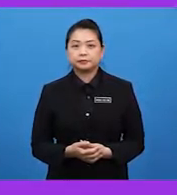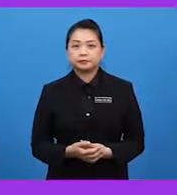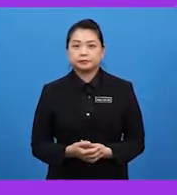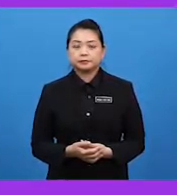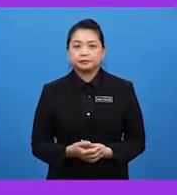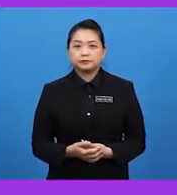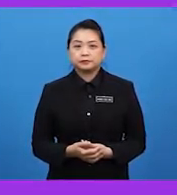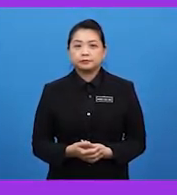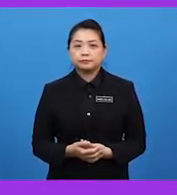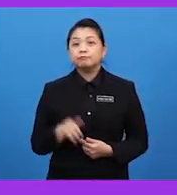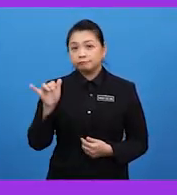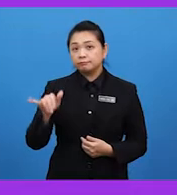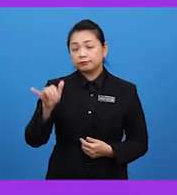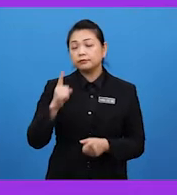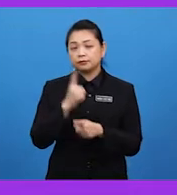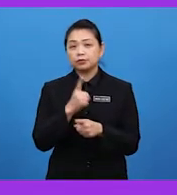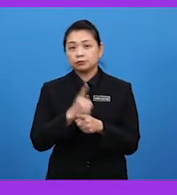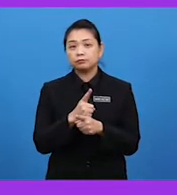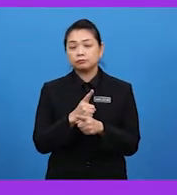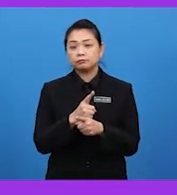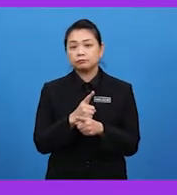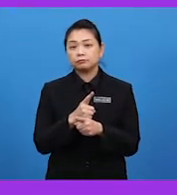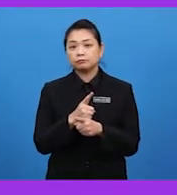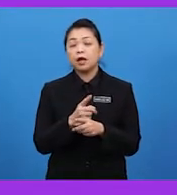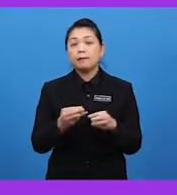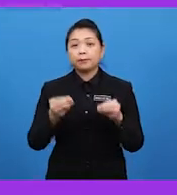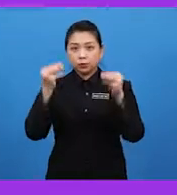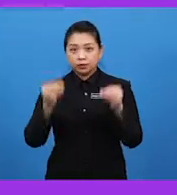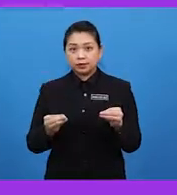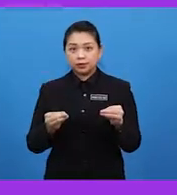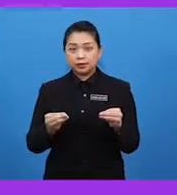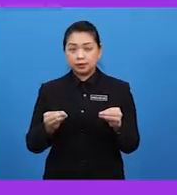Ya, betul. Manusia.